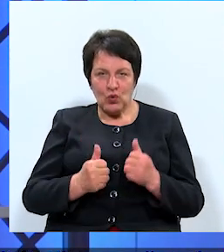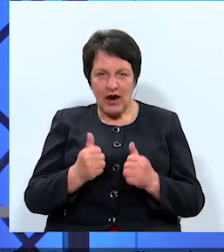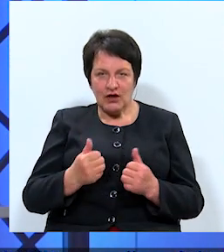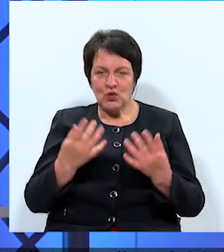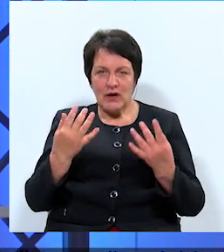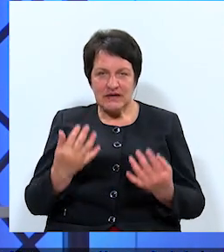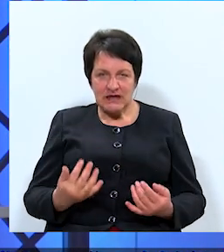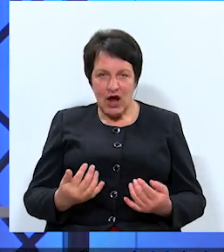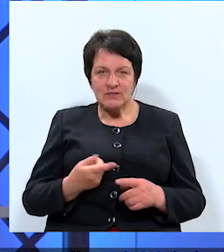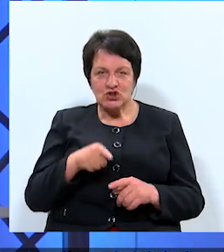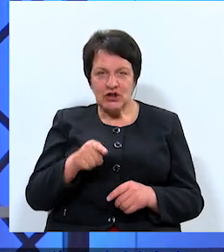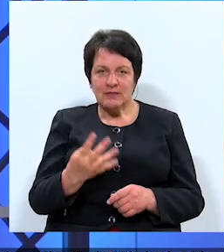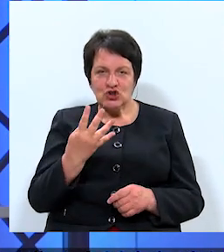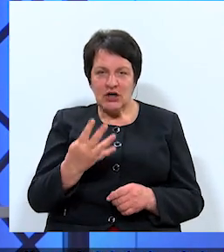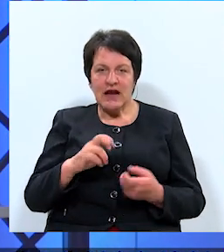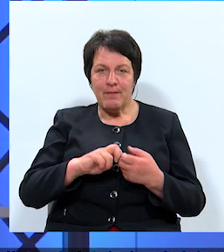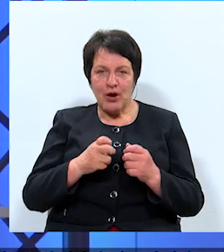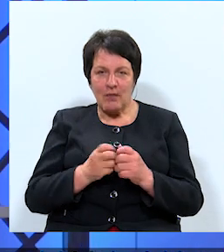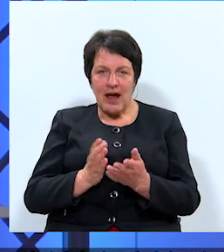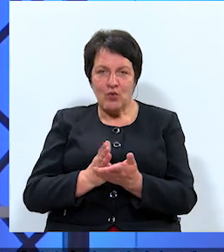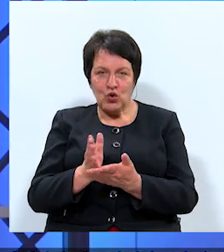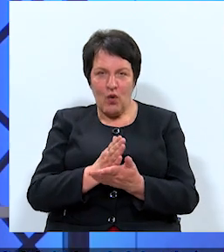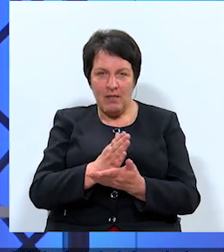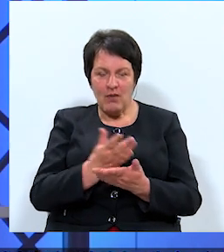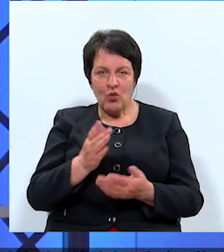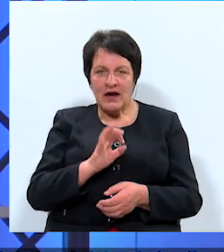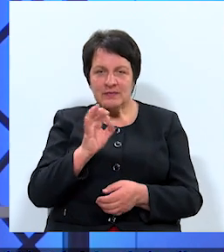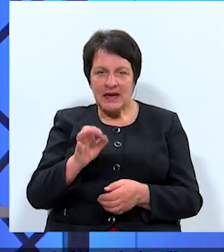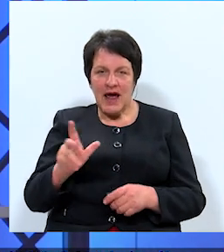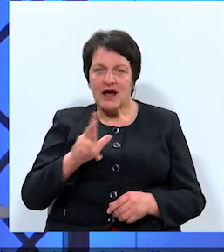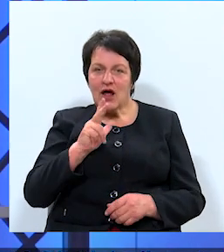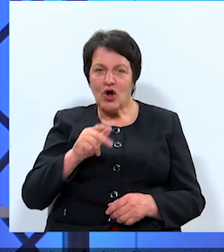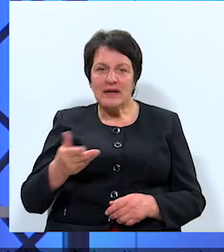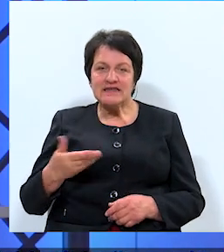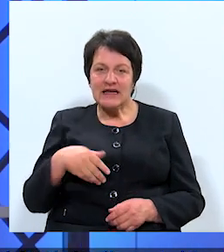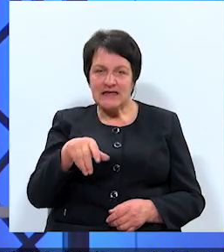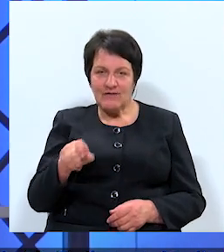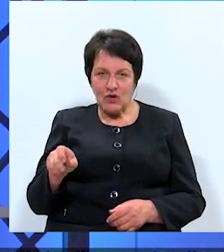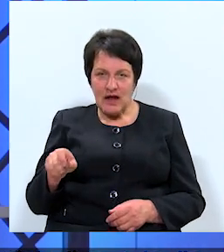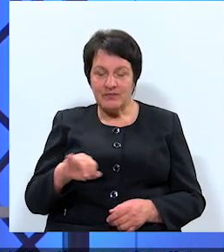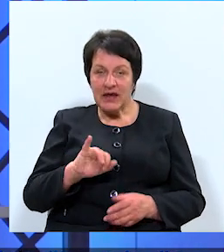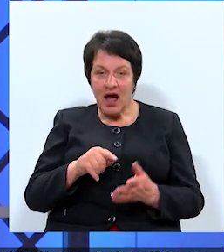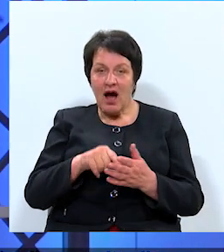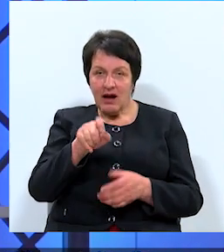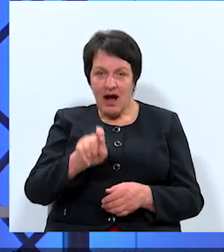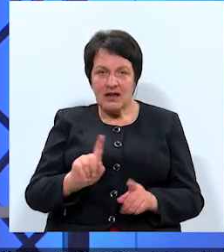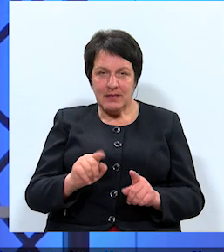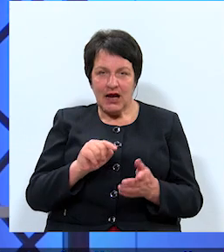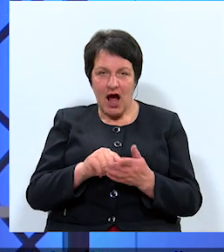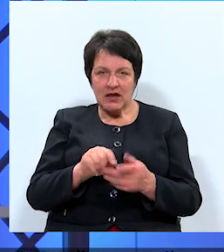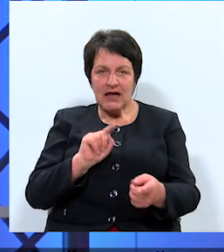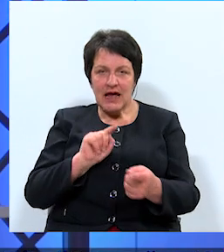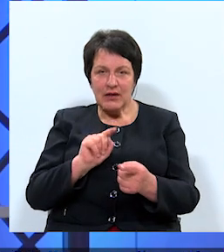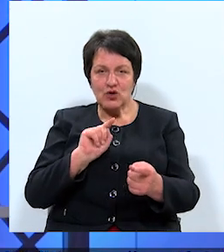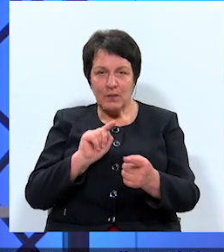risinājumu uz šīm četrām problēmu jomām, kuras minēja Daugavpils iedzīvotāji. Ja kādam ir kādi iebildumi pret